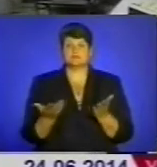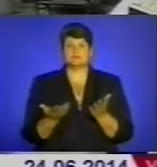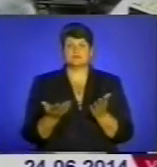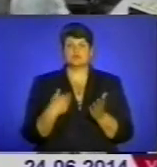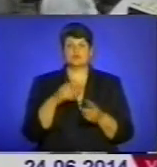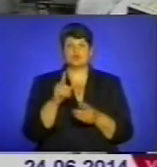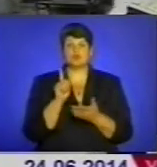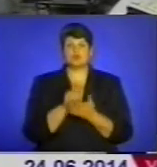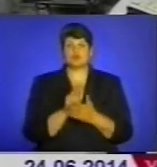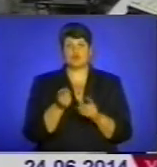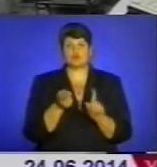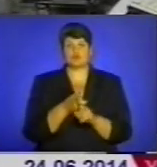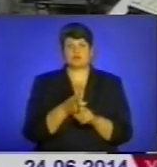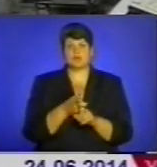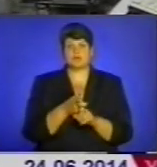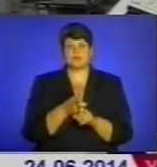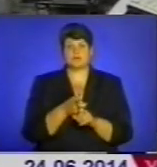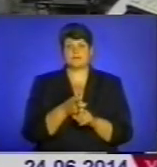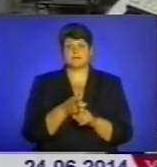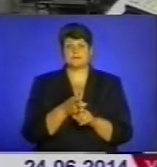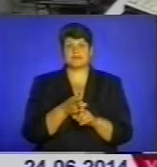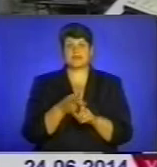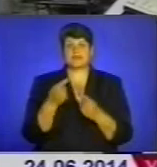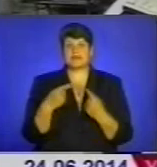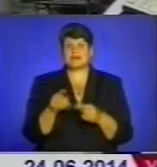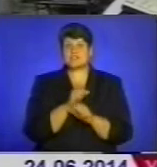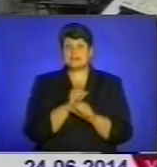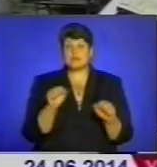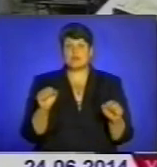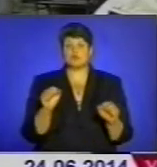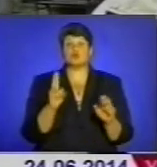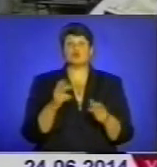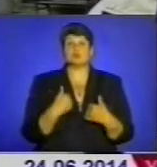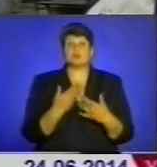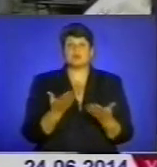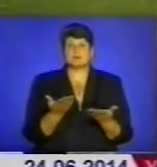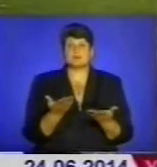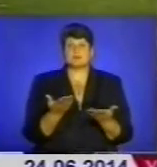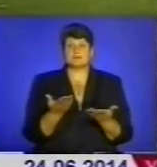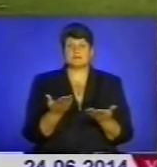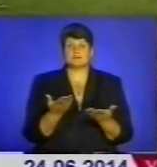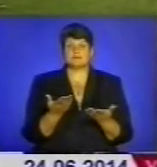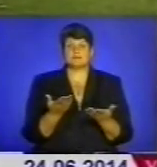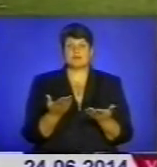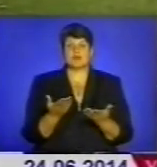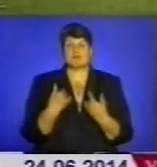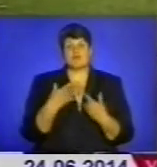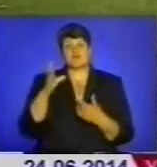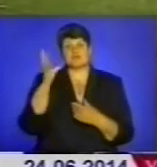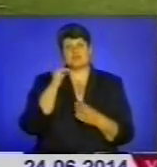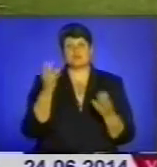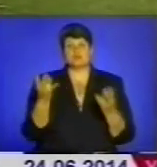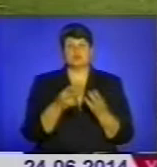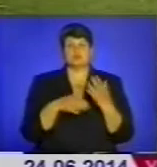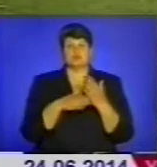'язково долучитись. Обов'язково. Інакше не можна. Хто, як не ми, такий дивіз. Ми вважаємо, що потрібна допомога – це